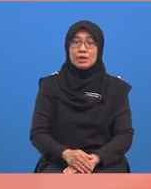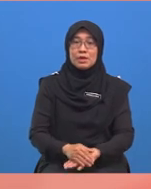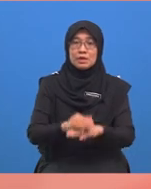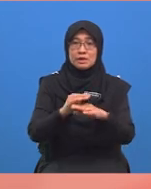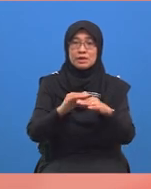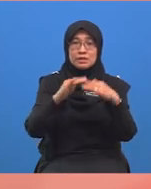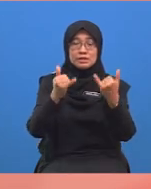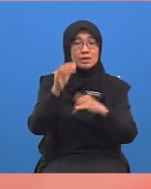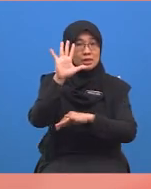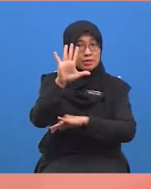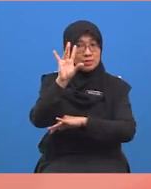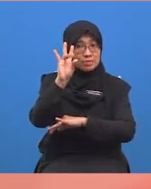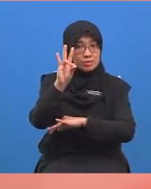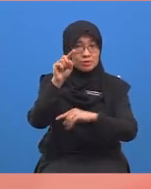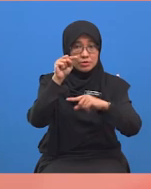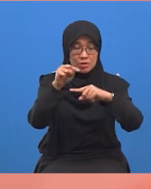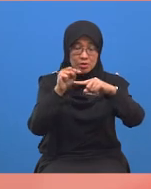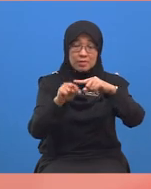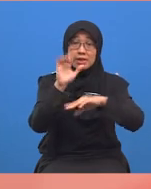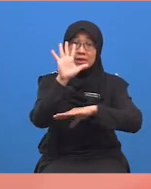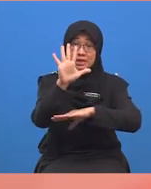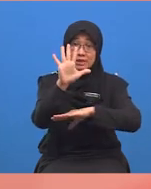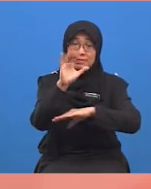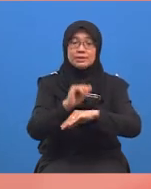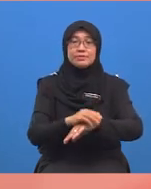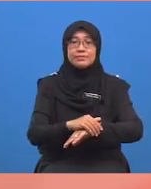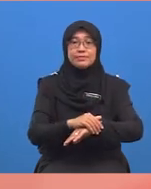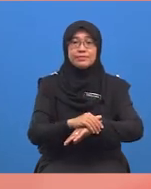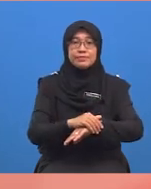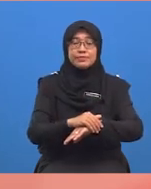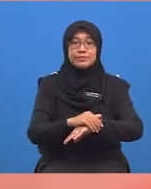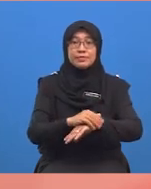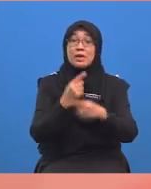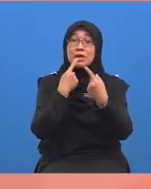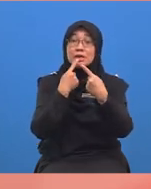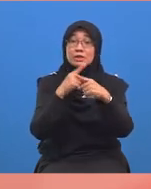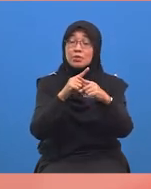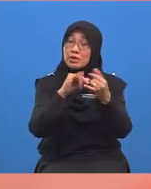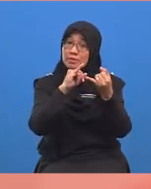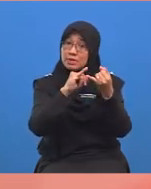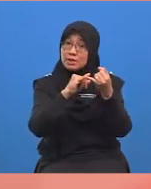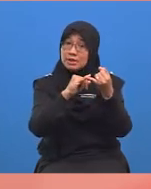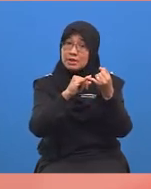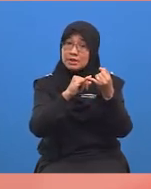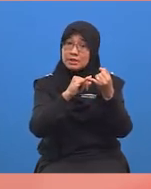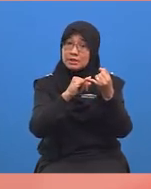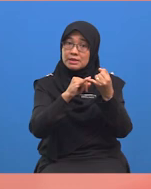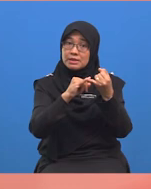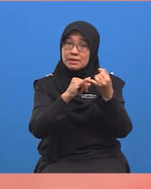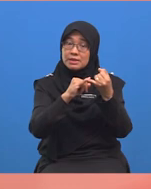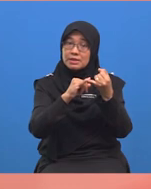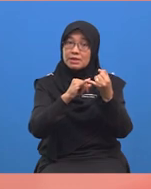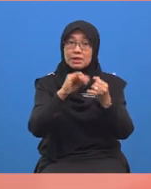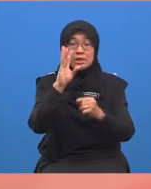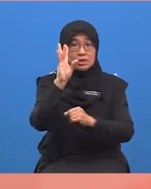dengan tujuh bahagi lima ialah lima iaitu Satu darab lima sama dengan lima. Tujuh